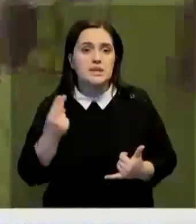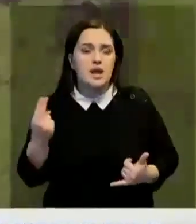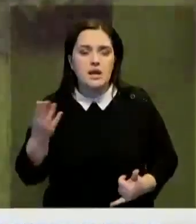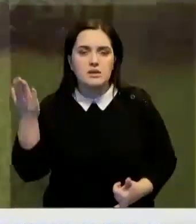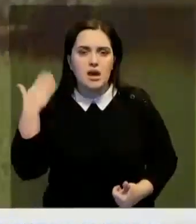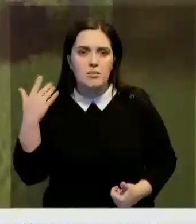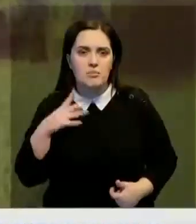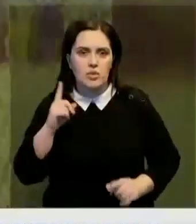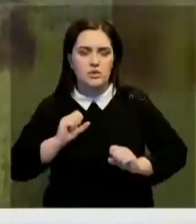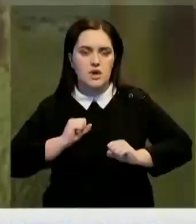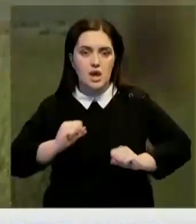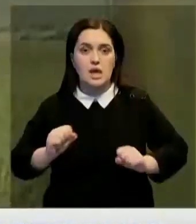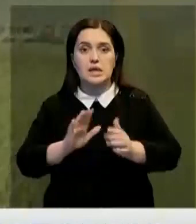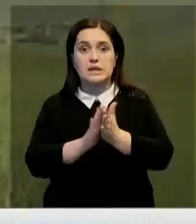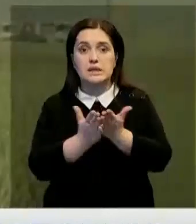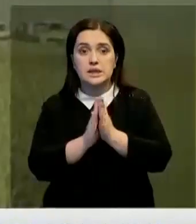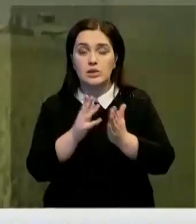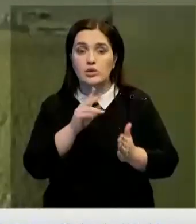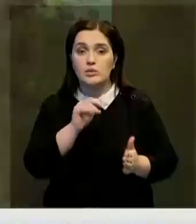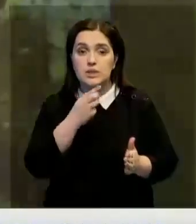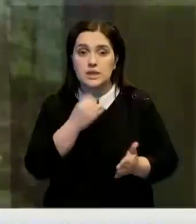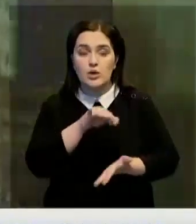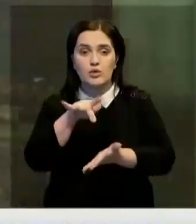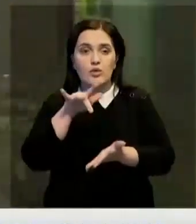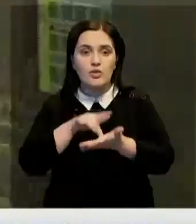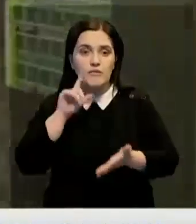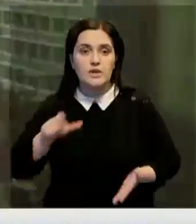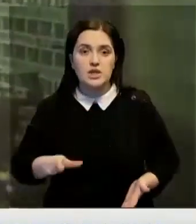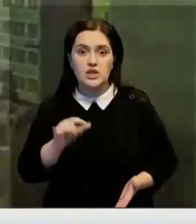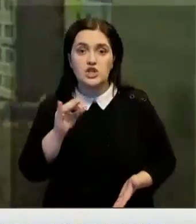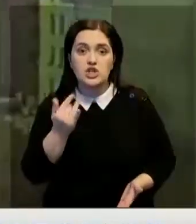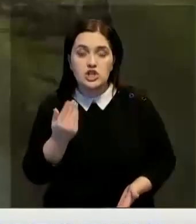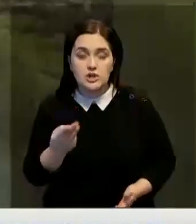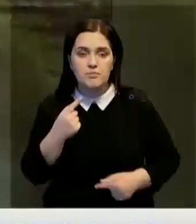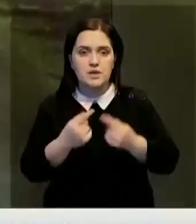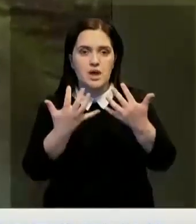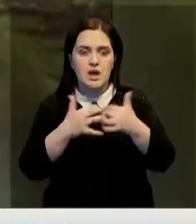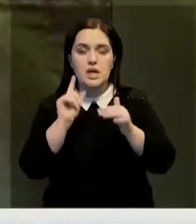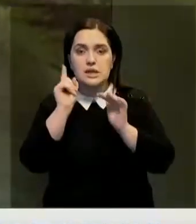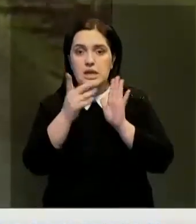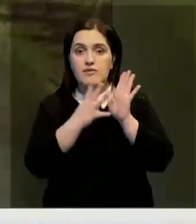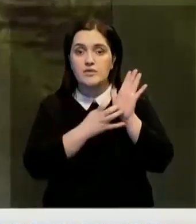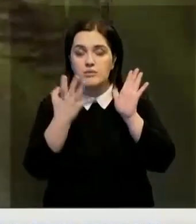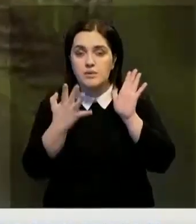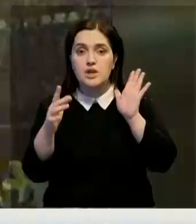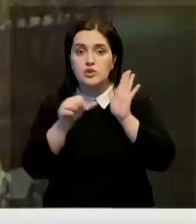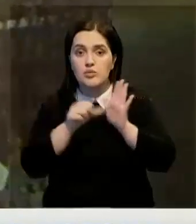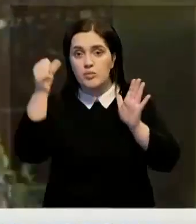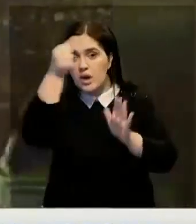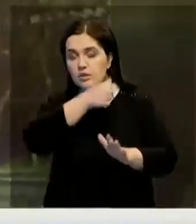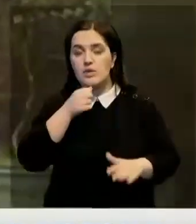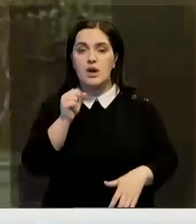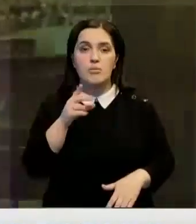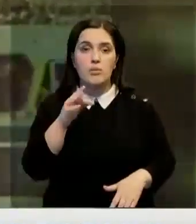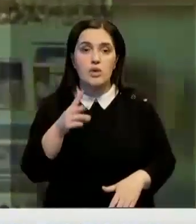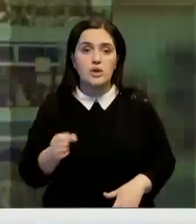настоящим подвигом. В книге Андрея Дубицкого «Город на Ишиме» приводится следующая статистика. В 1956 году Акмолинская область